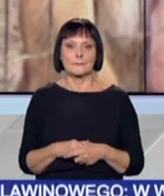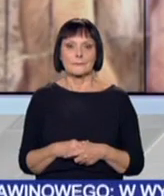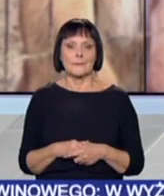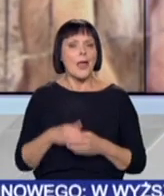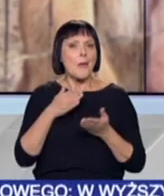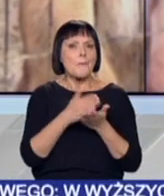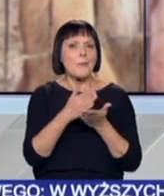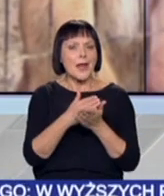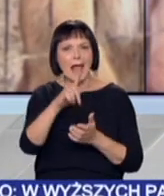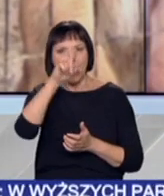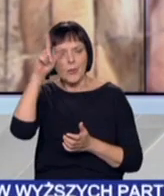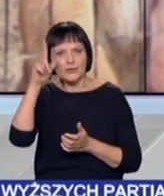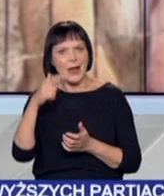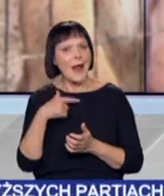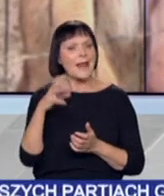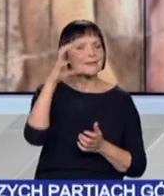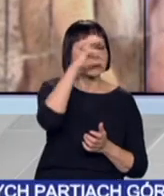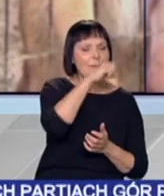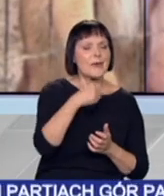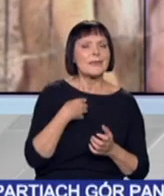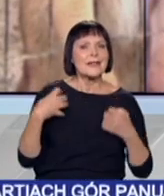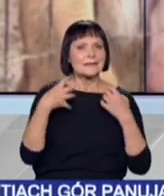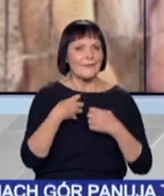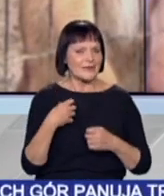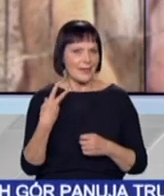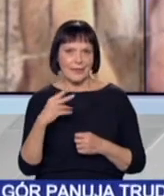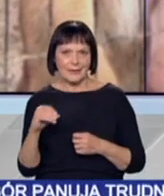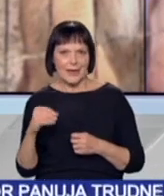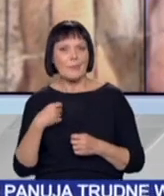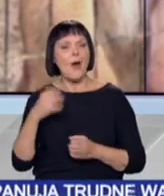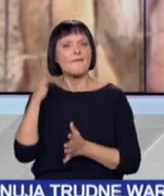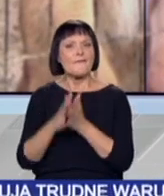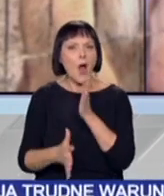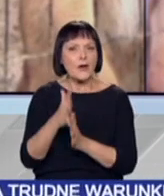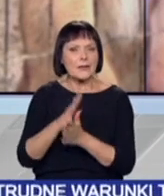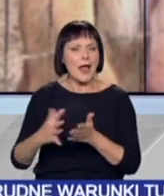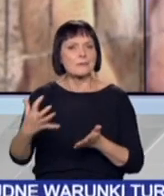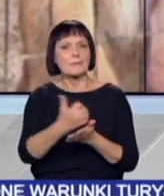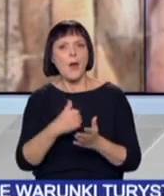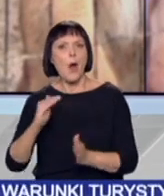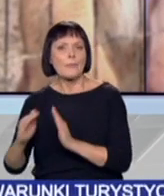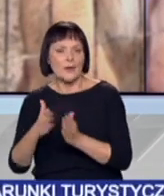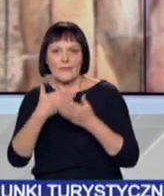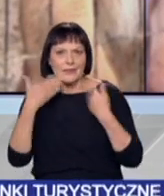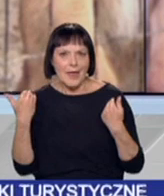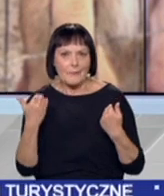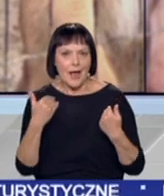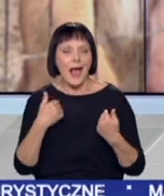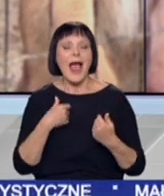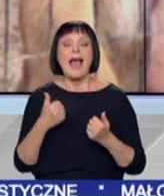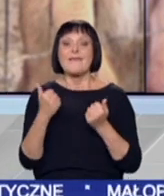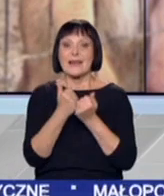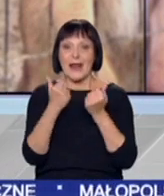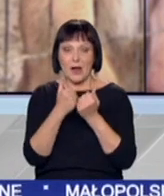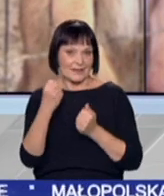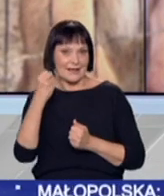Pomagają ludziom, ale nie zapominają też o zwierzętach, którym wojna codziennie zabiera opiekunów. Krakowscy